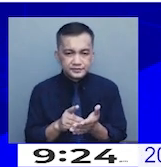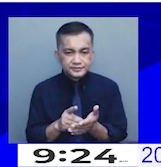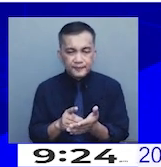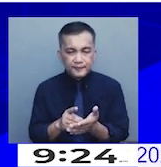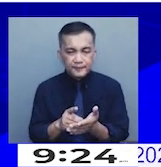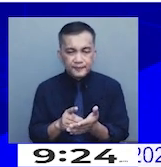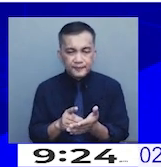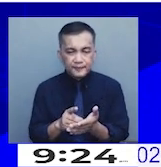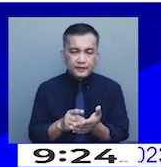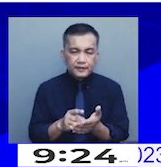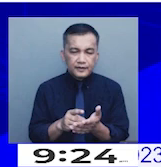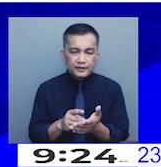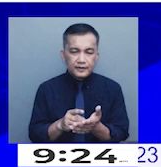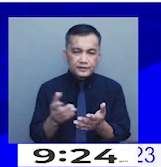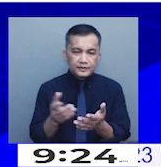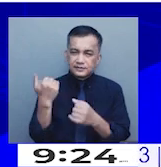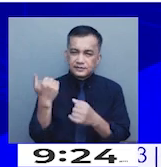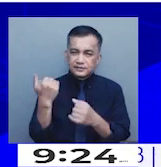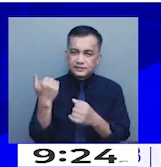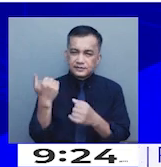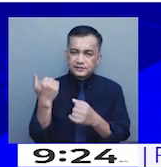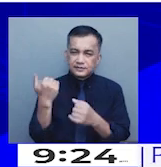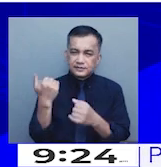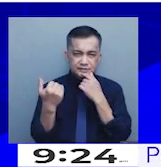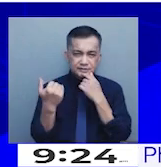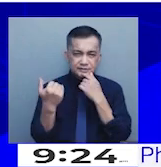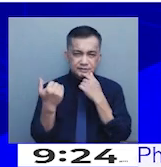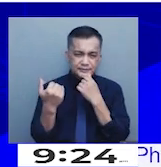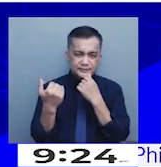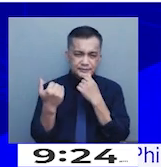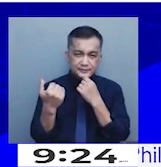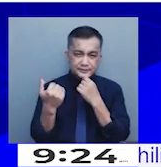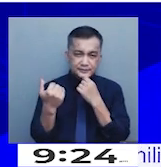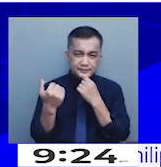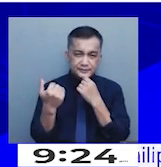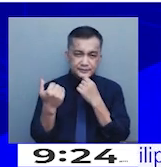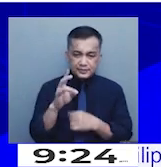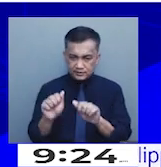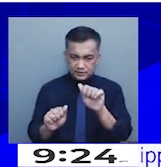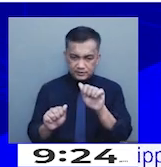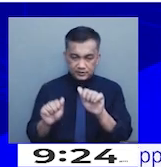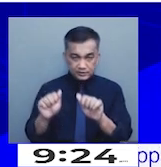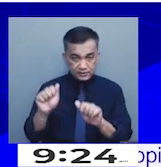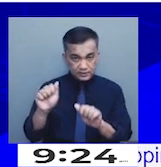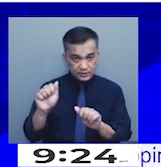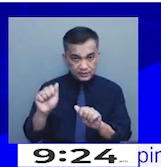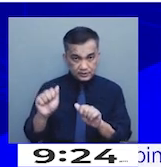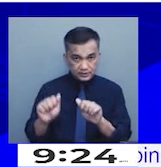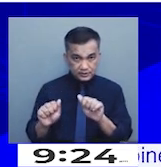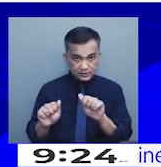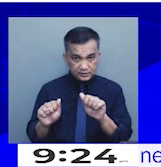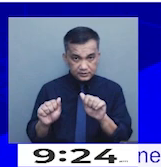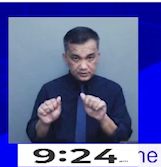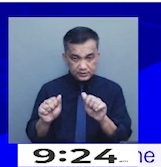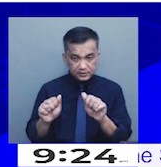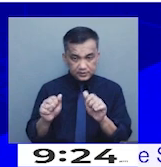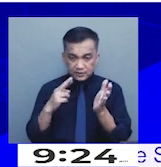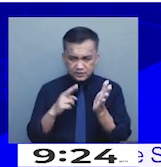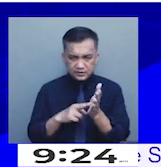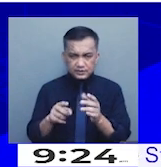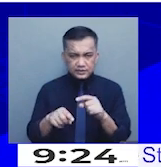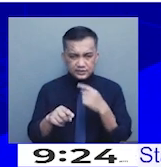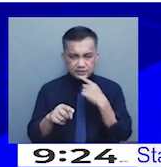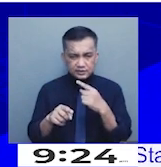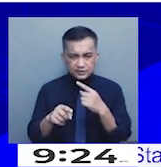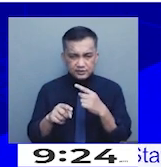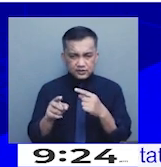72 hours namin na na-analyze yung mga reports at hindi natin masasabi yung causality kung